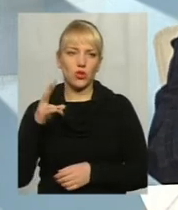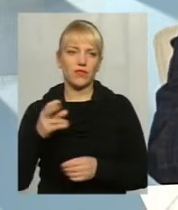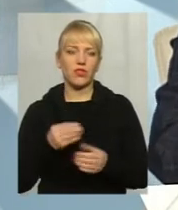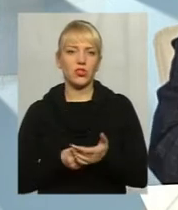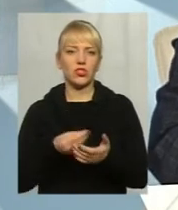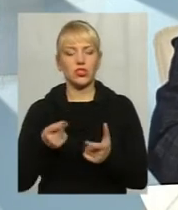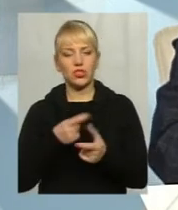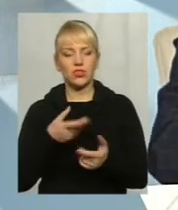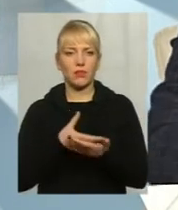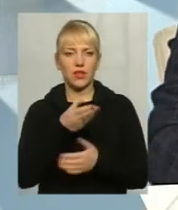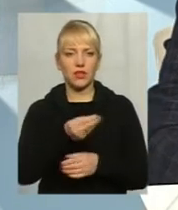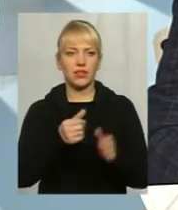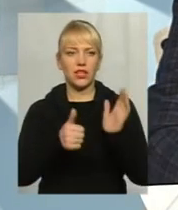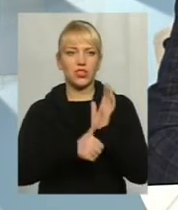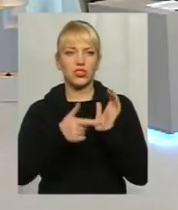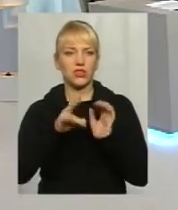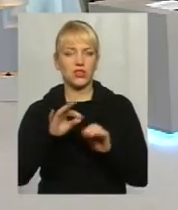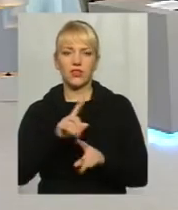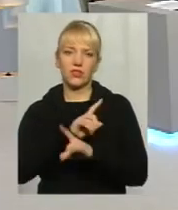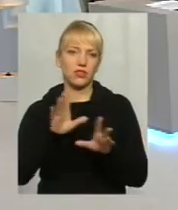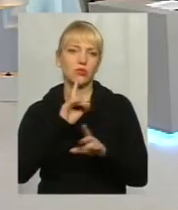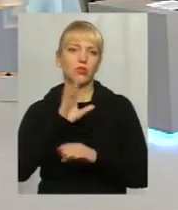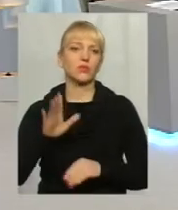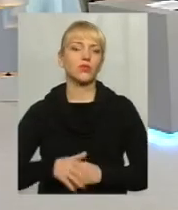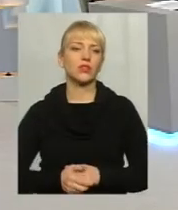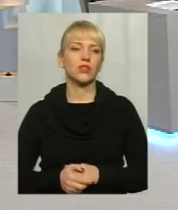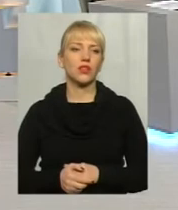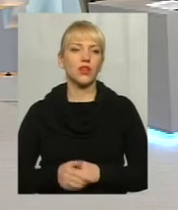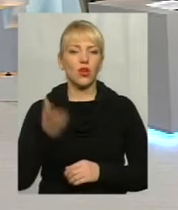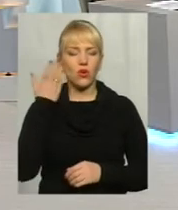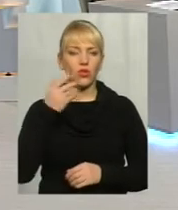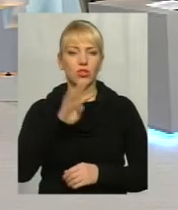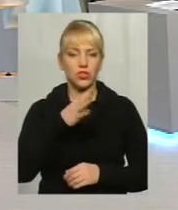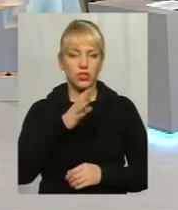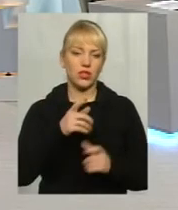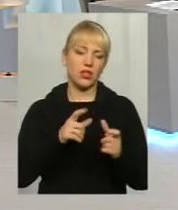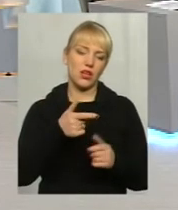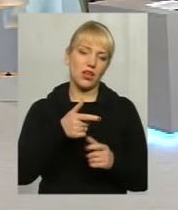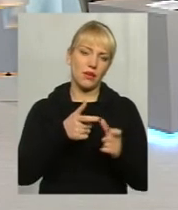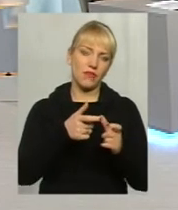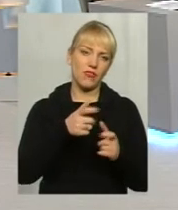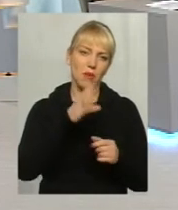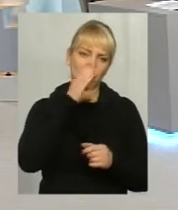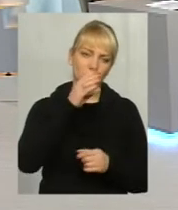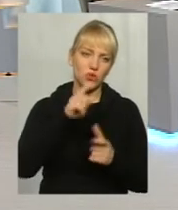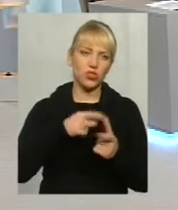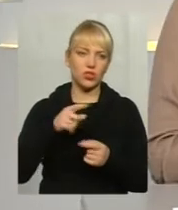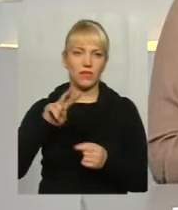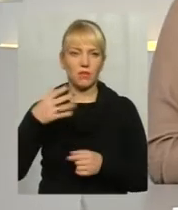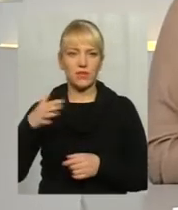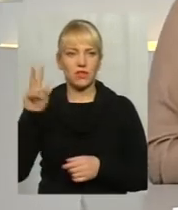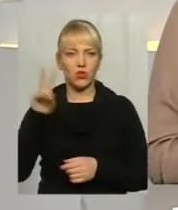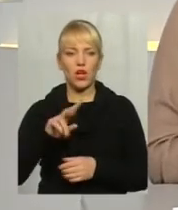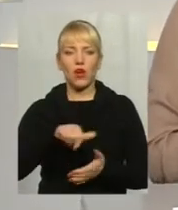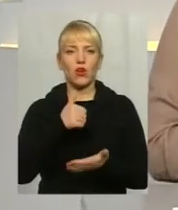гривень в транспорті ніхто не буде. Коли 4 гривні буде в маршруті, або 2,50. Все ж таки, головне